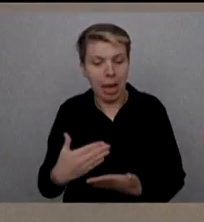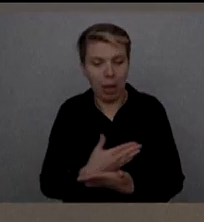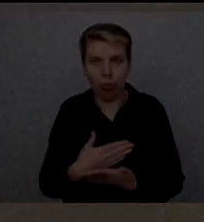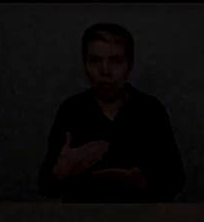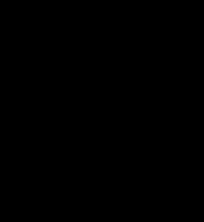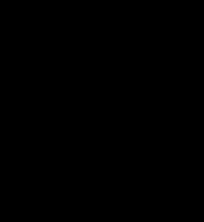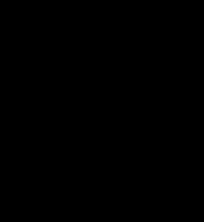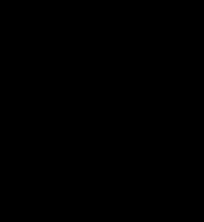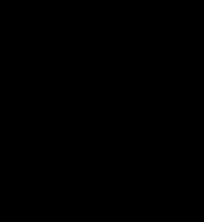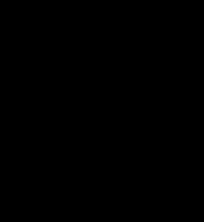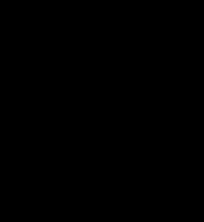bin